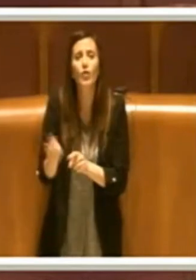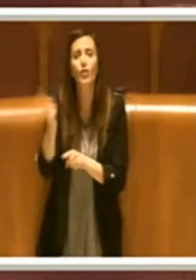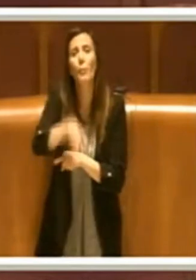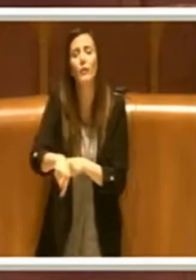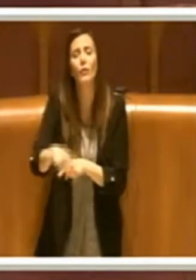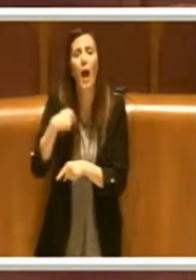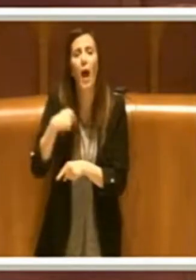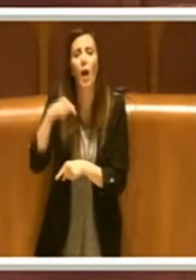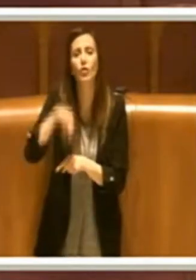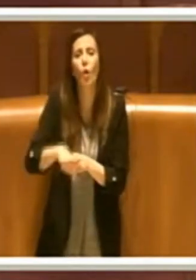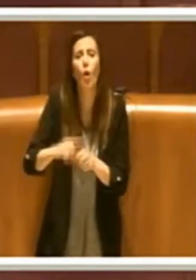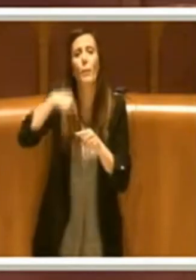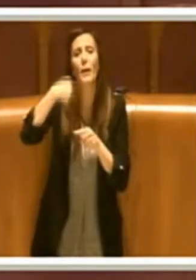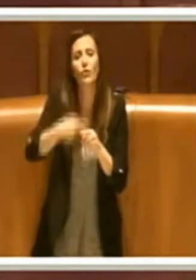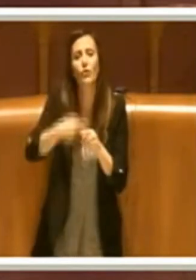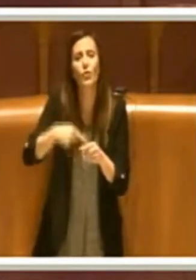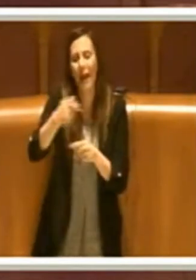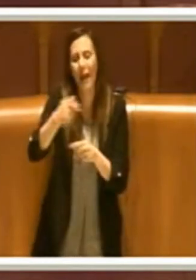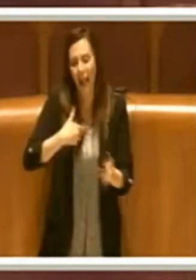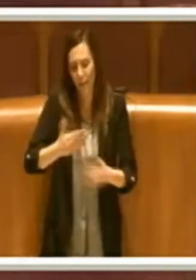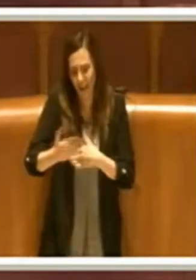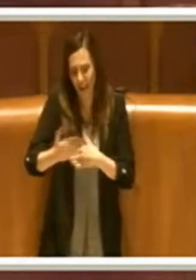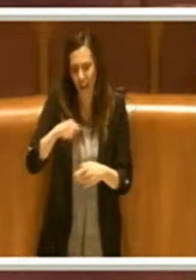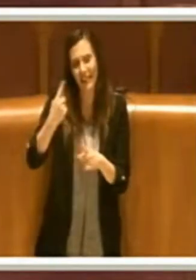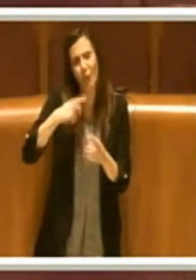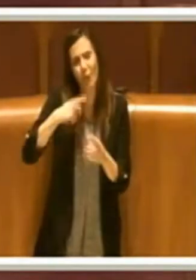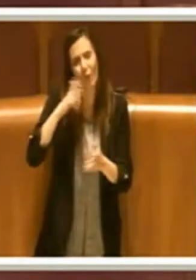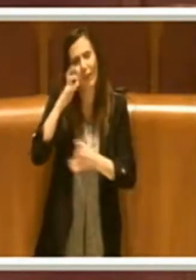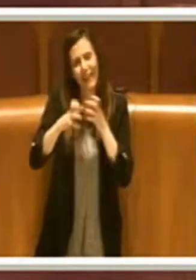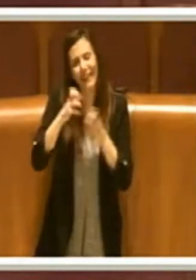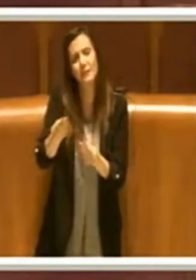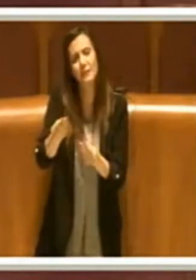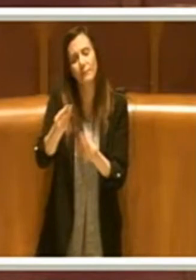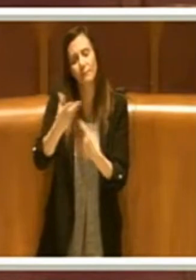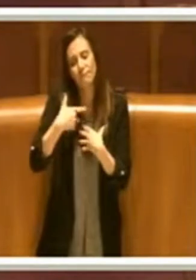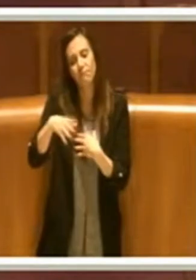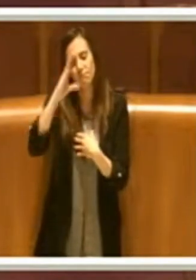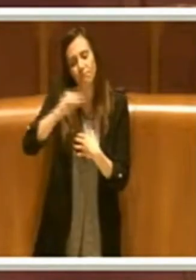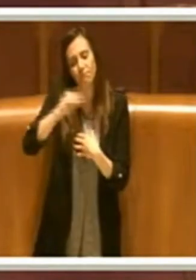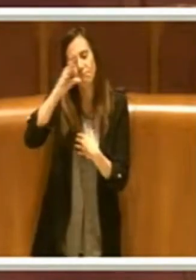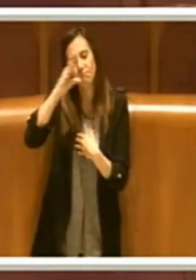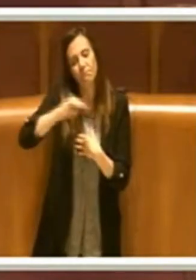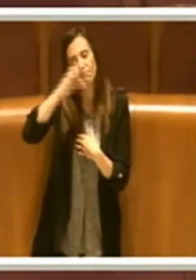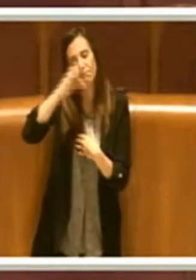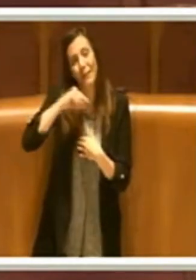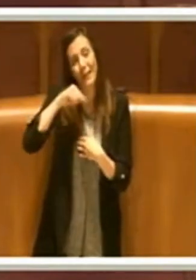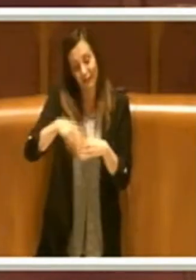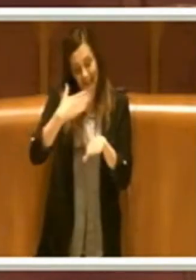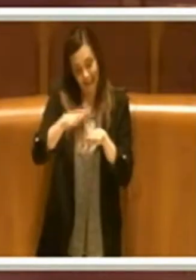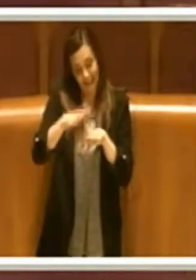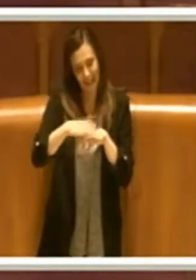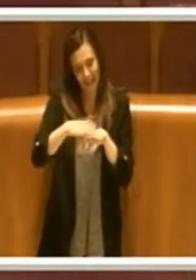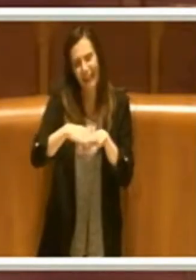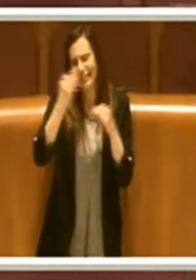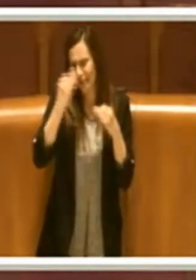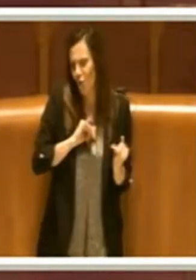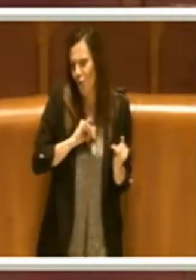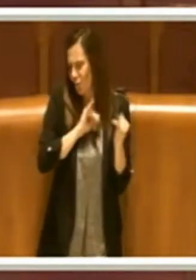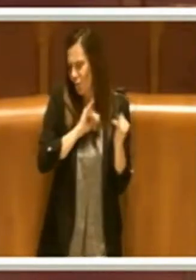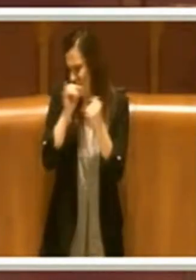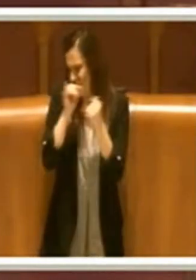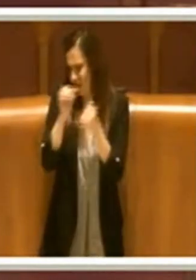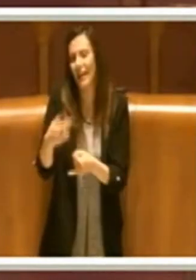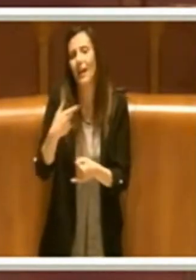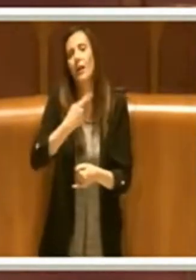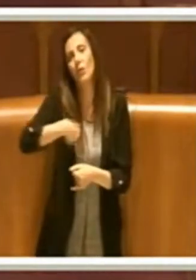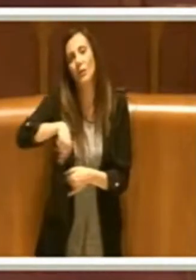emergenze e dalle crisi dobbiamo trarre gli insegnamenti perché questa esperienza ne usciremo, ne usciremo perché siamo un